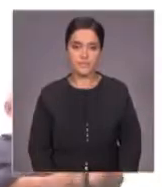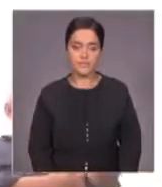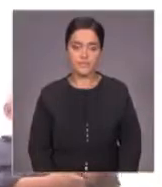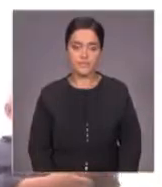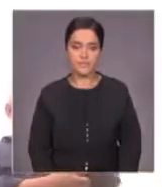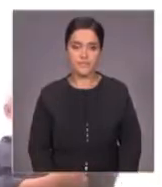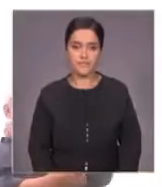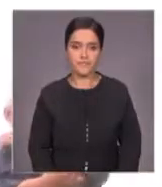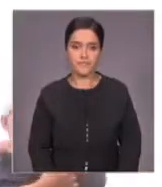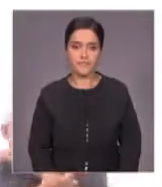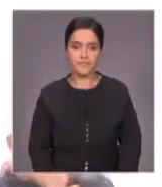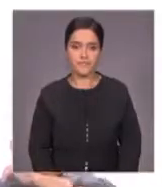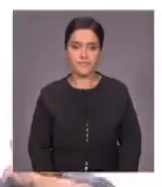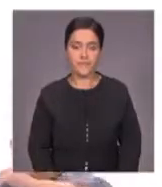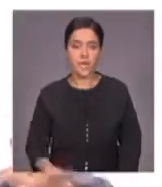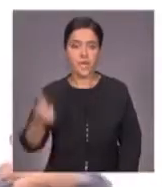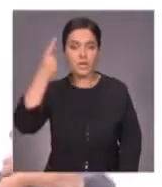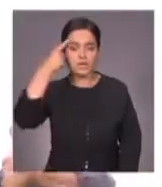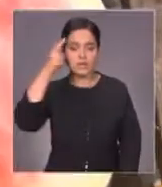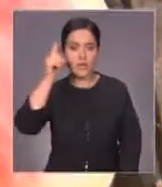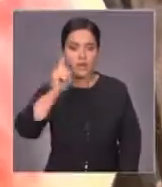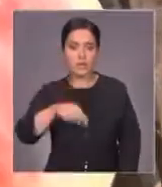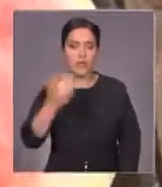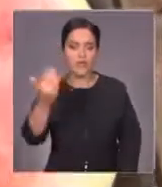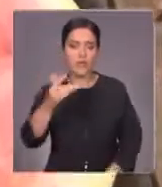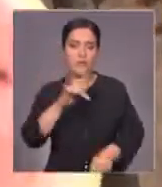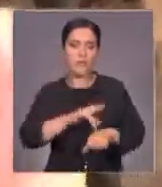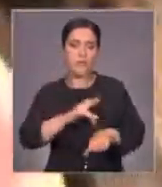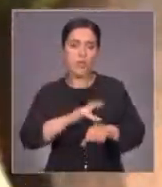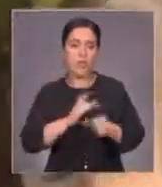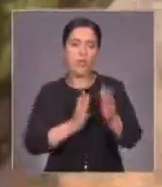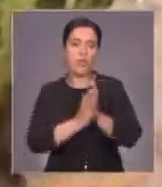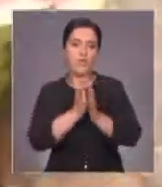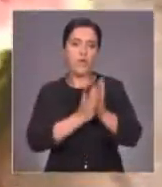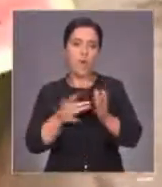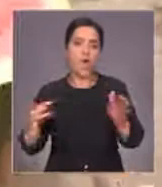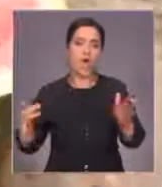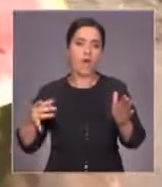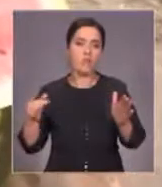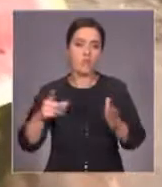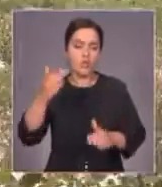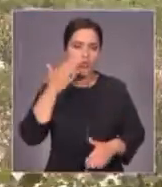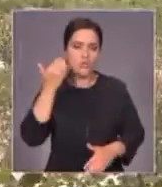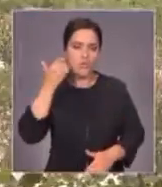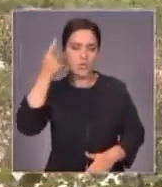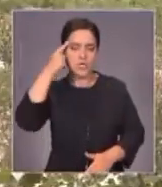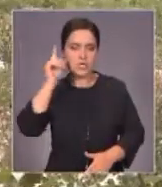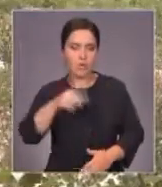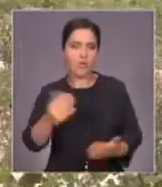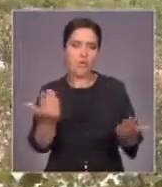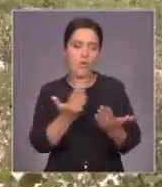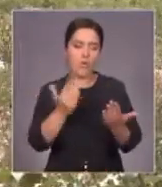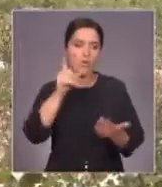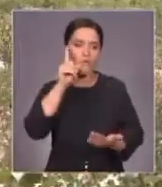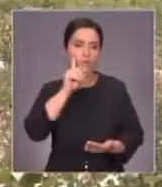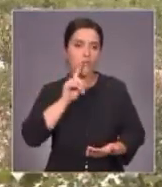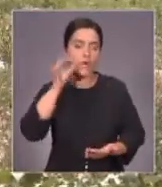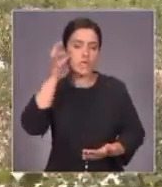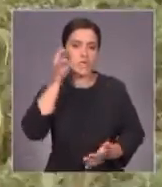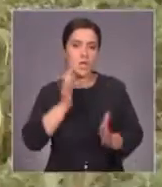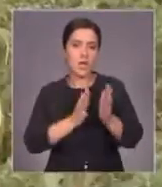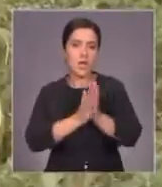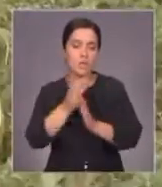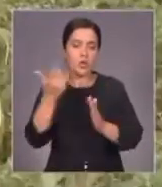Спартак Туримуратов знает толк в арбузах. Легко определяет самый спелый и сладкий. Бахчеводством житель поселка Саралжин